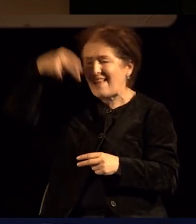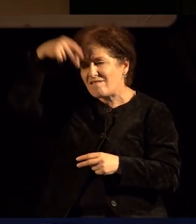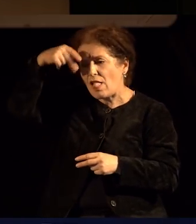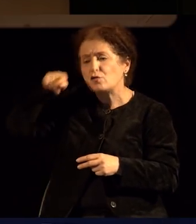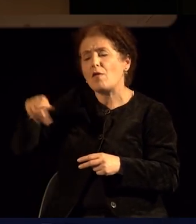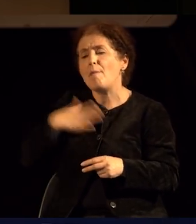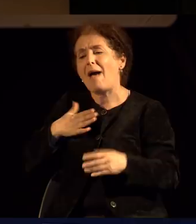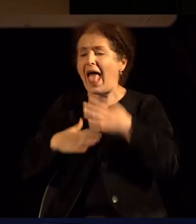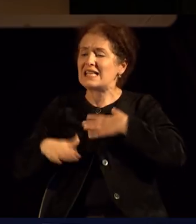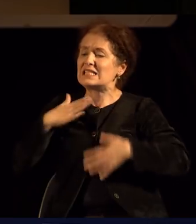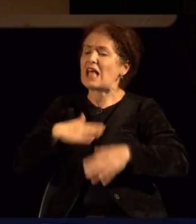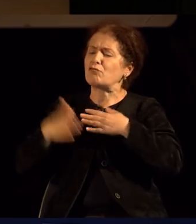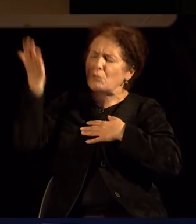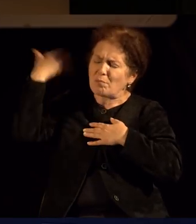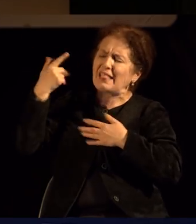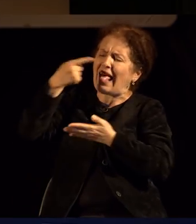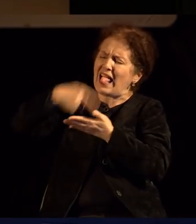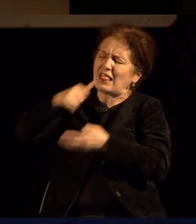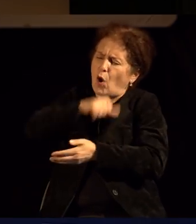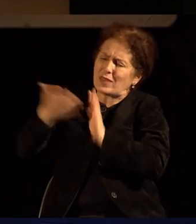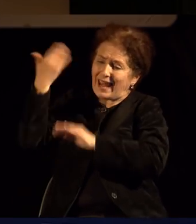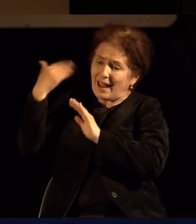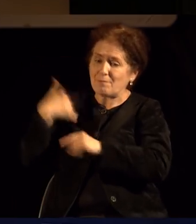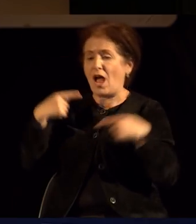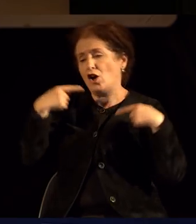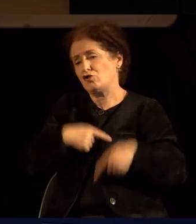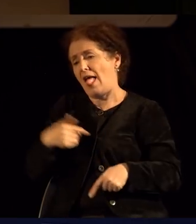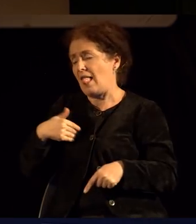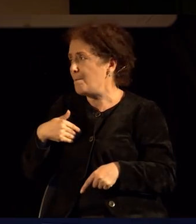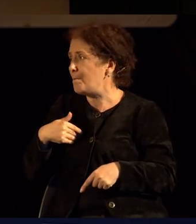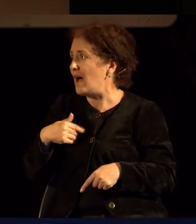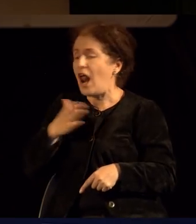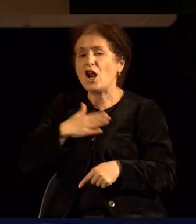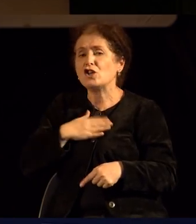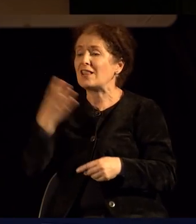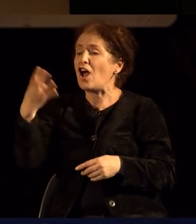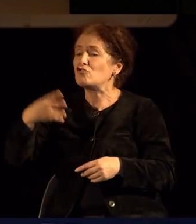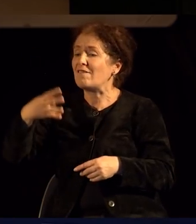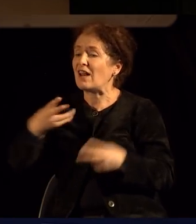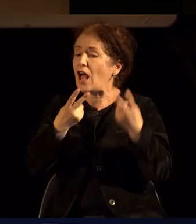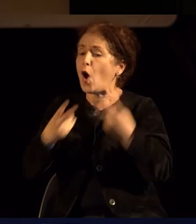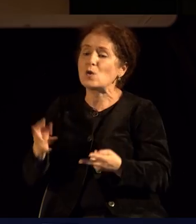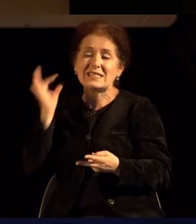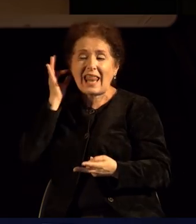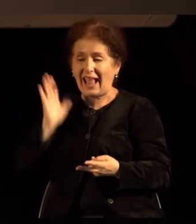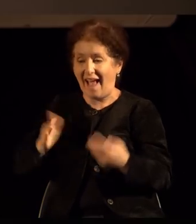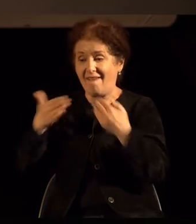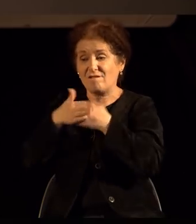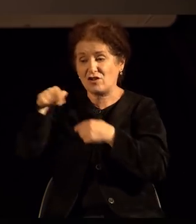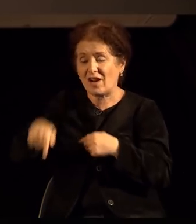поимале задоволството. На моја големо жалење, морам само да кажам, дека нашата четврта гостинка за вечерва,